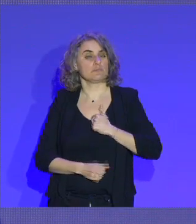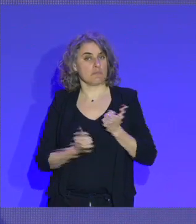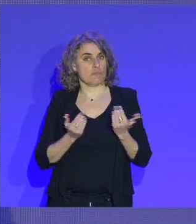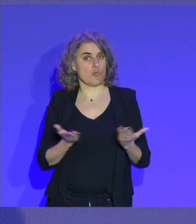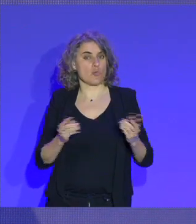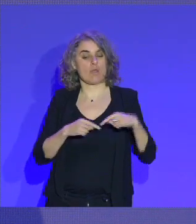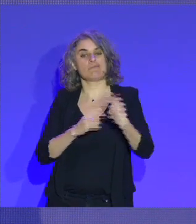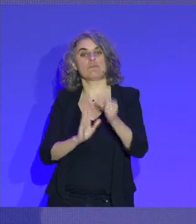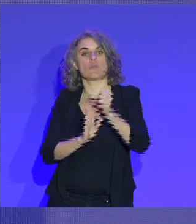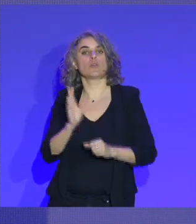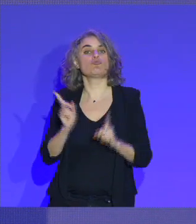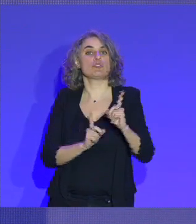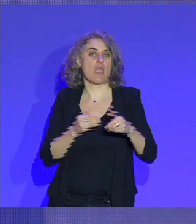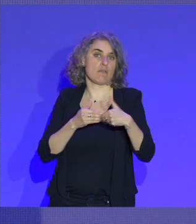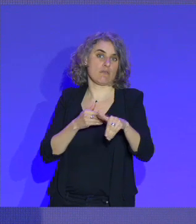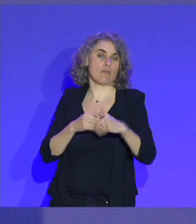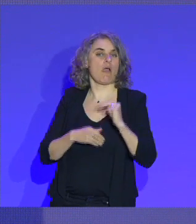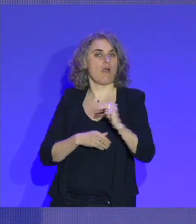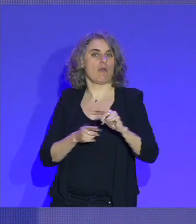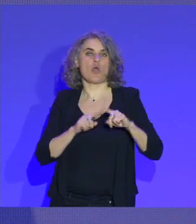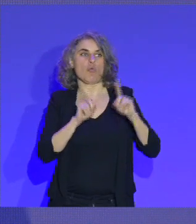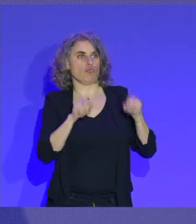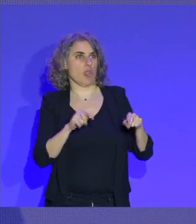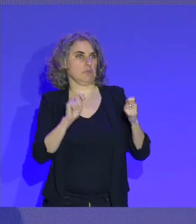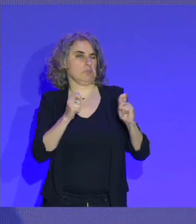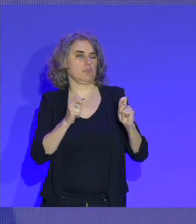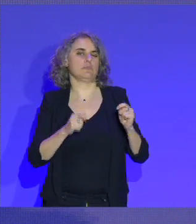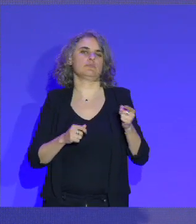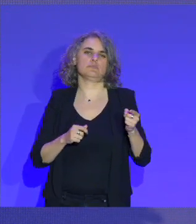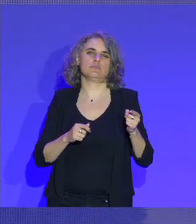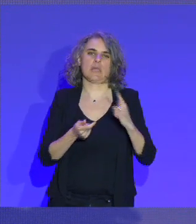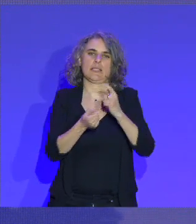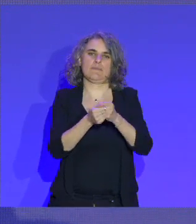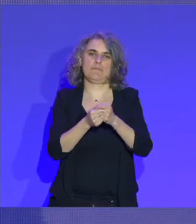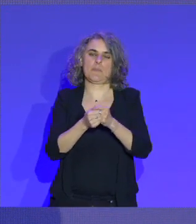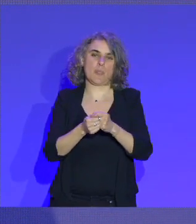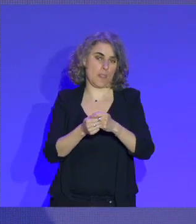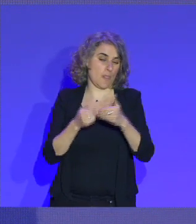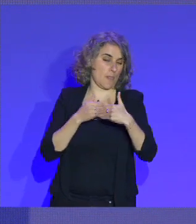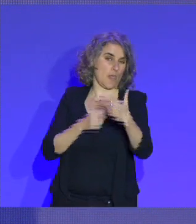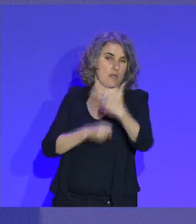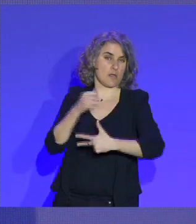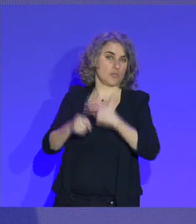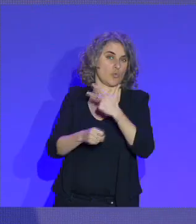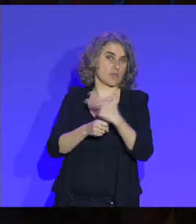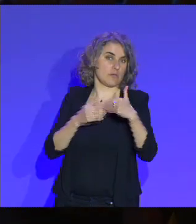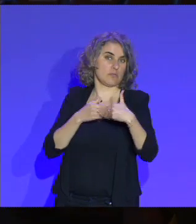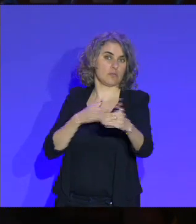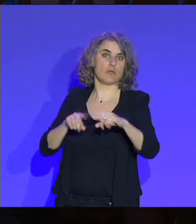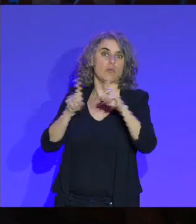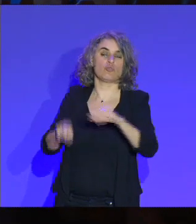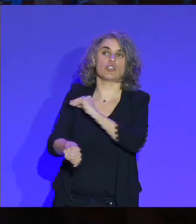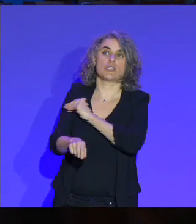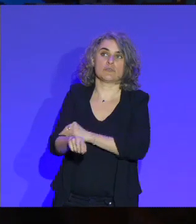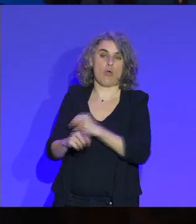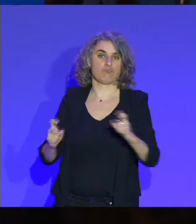juillet prochain, il y ait un correctif budgétaire qui permettrait, en trois ans, de tripler le budget des sports